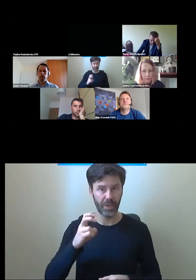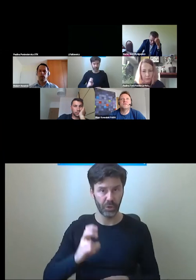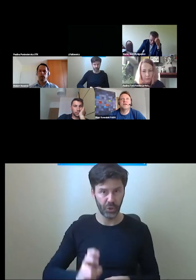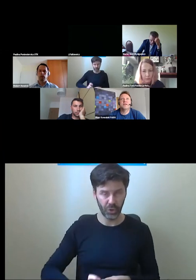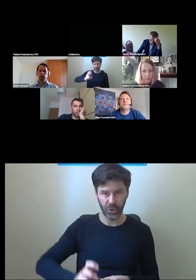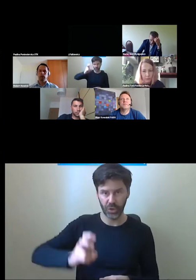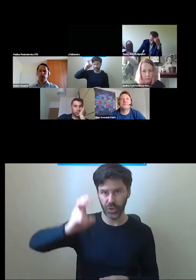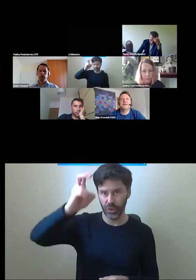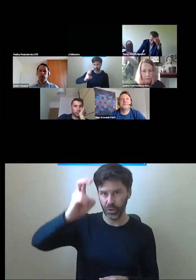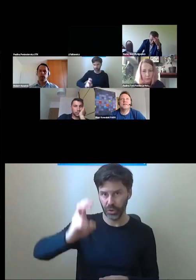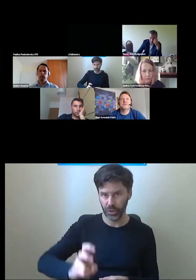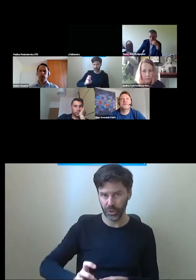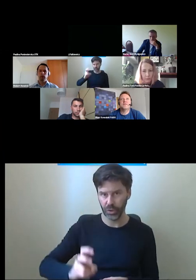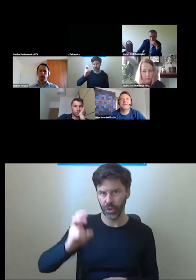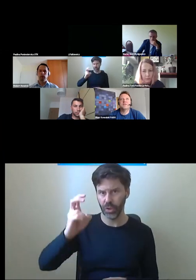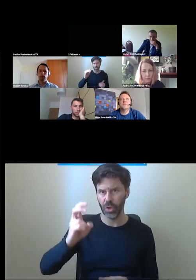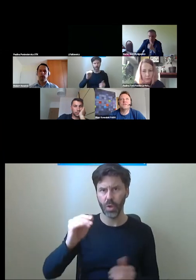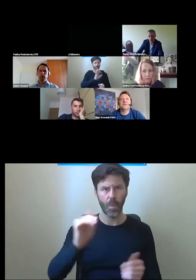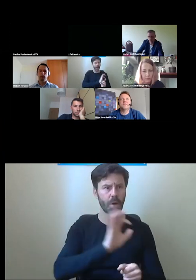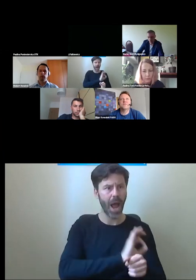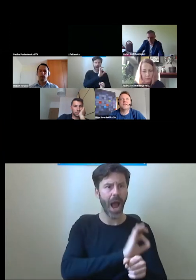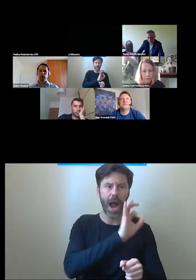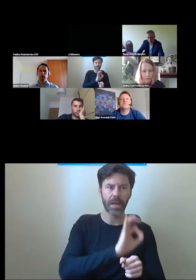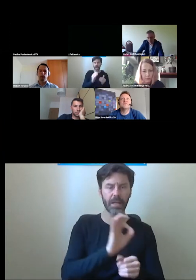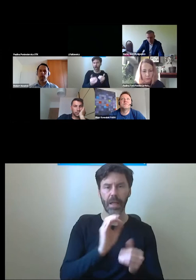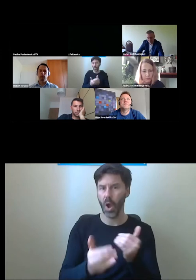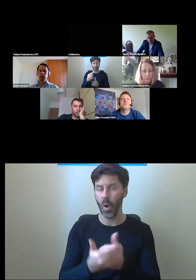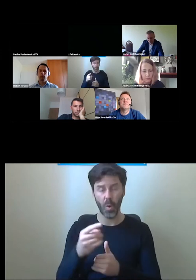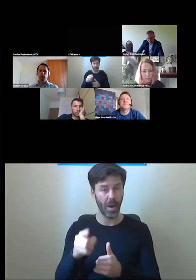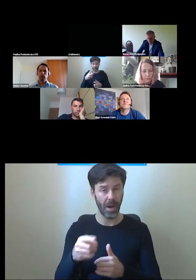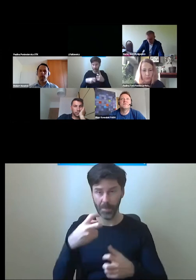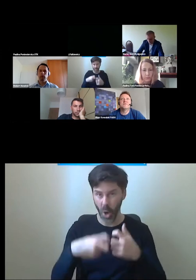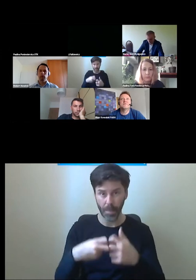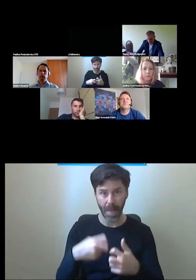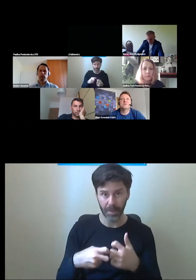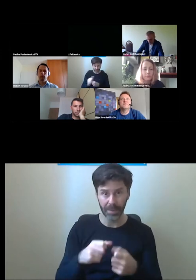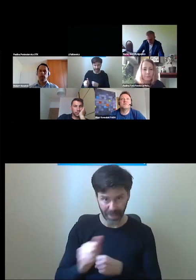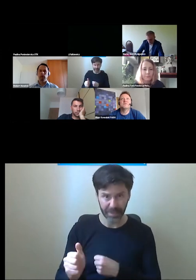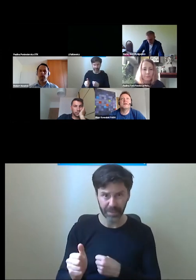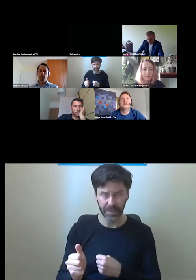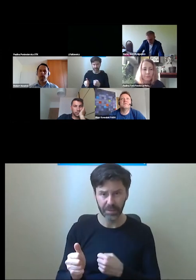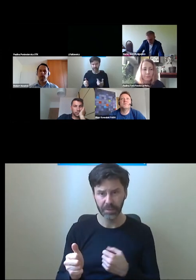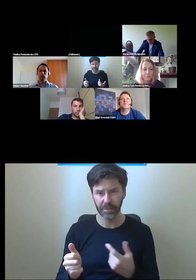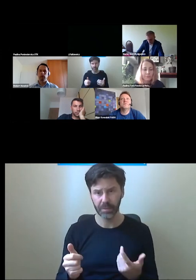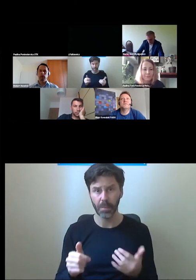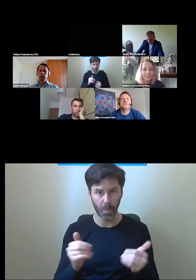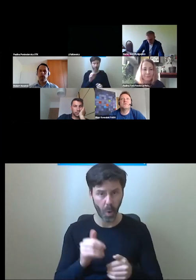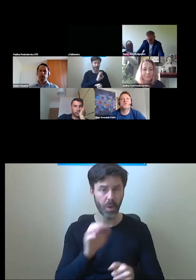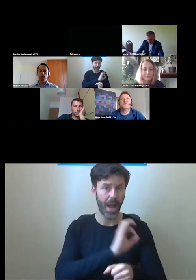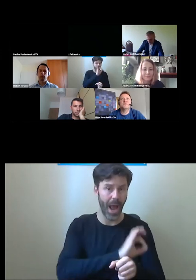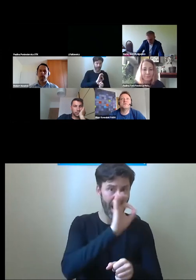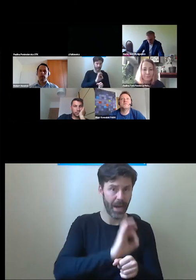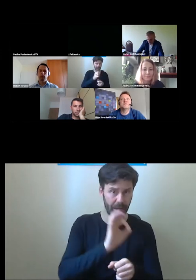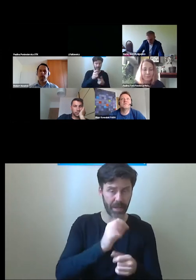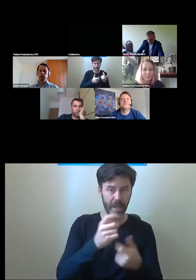czeka na potencjalnych architektów, znaczy na potencjalnych projektantów? Że coś można zrobić źle z punktu widzenia